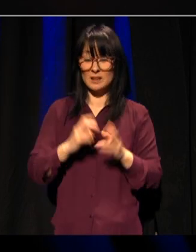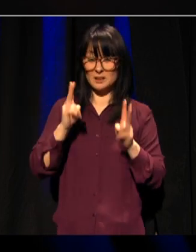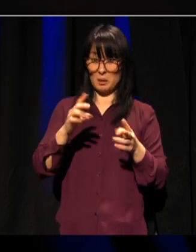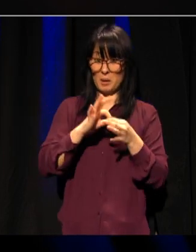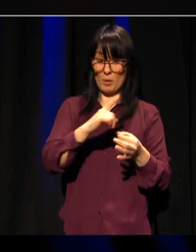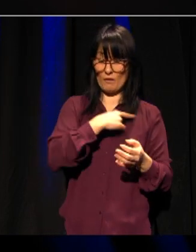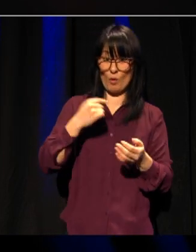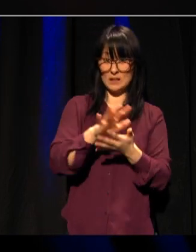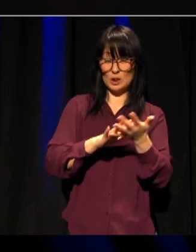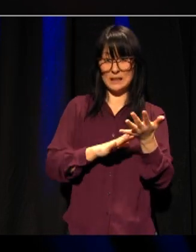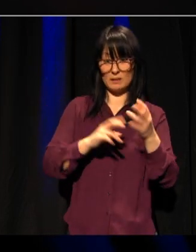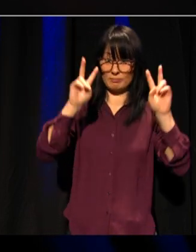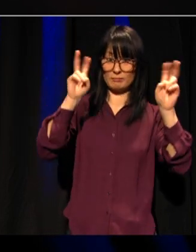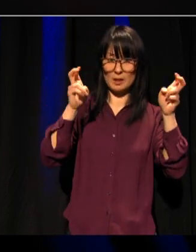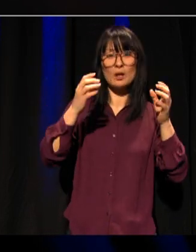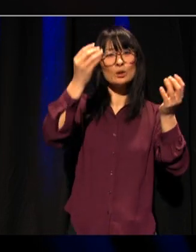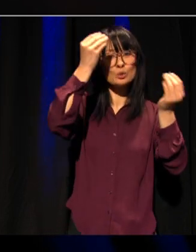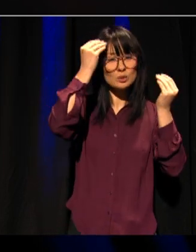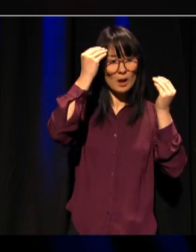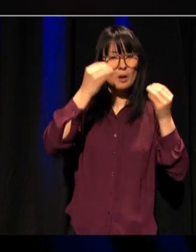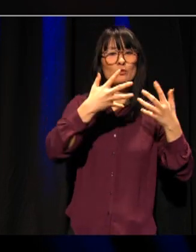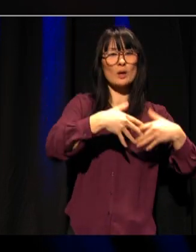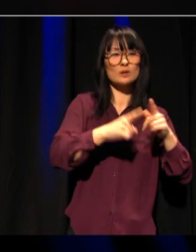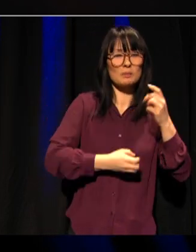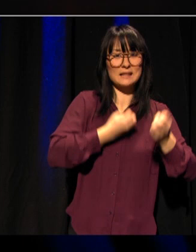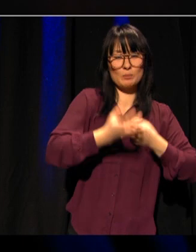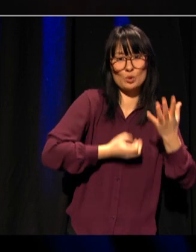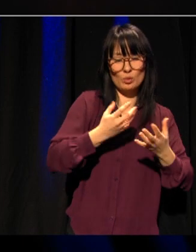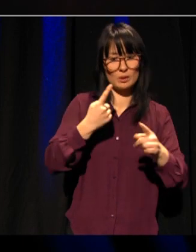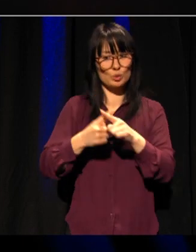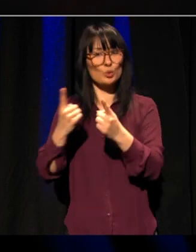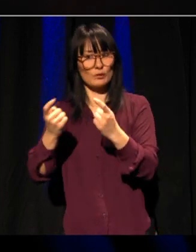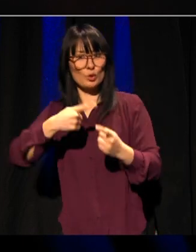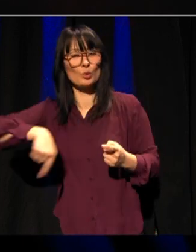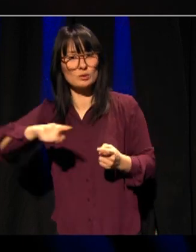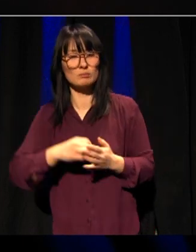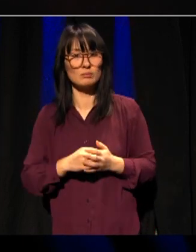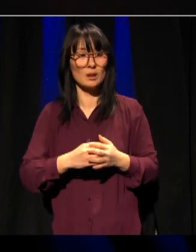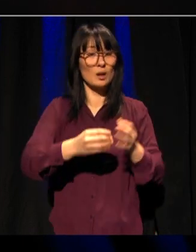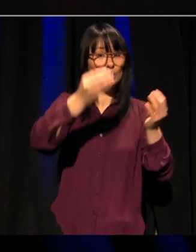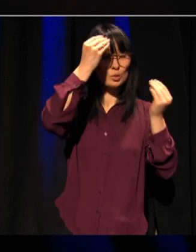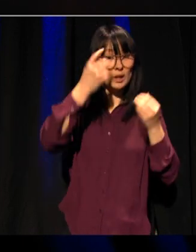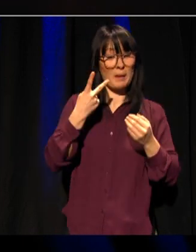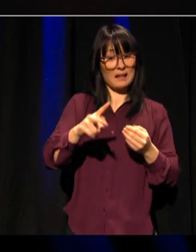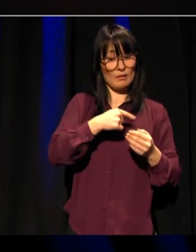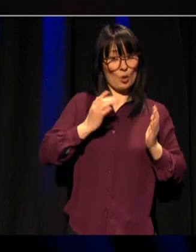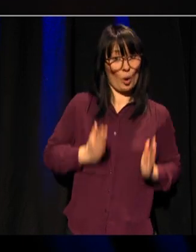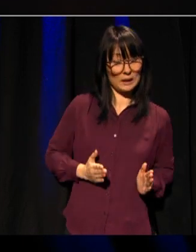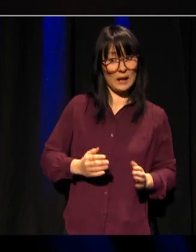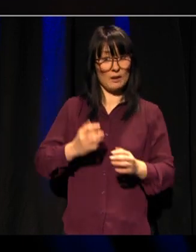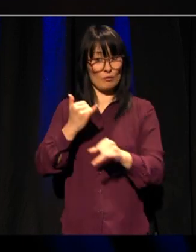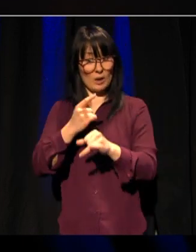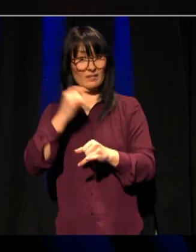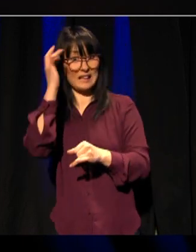«Kunnskap inspirerer og utfordrer, endrer holdninger, tankemåter og hvordan vi ser verden.